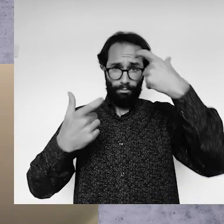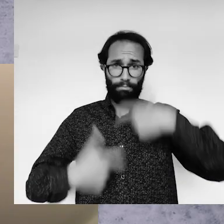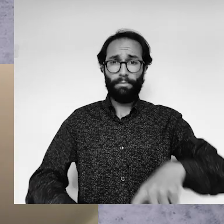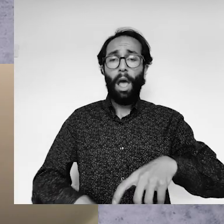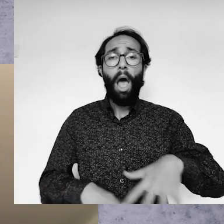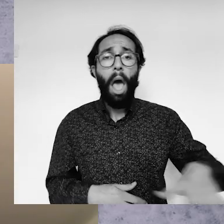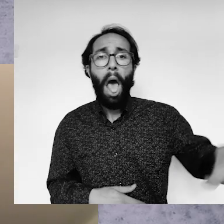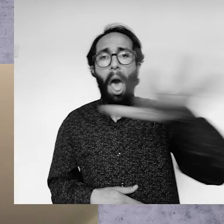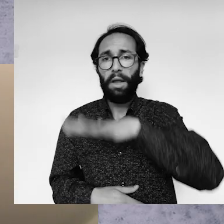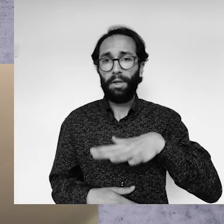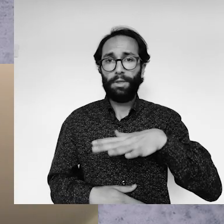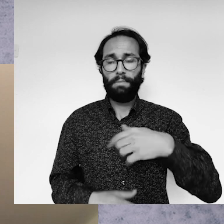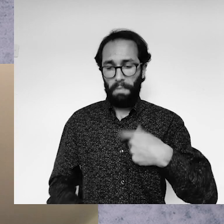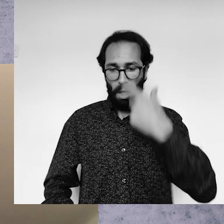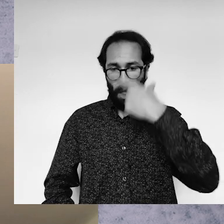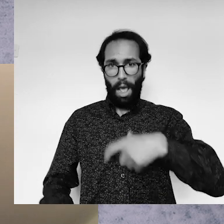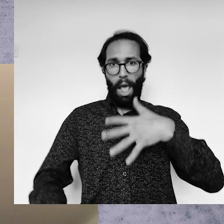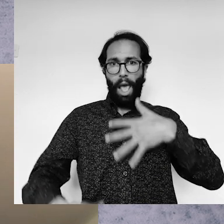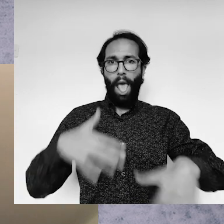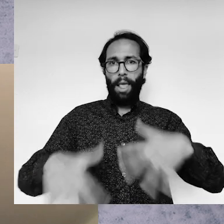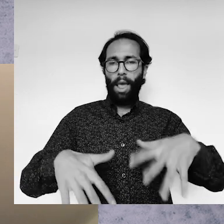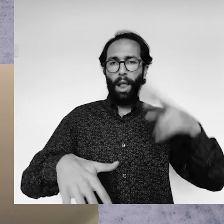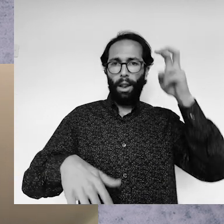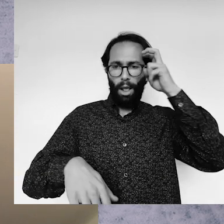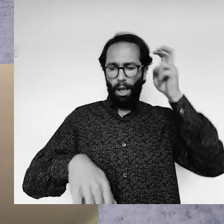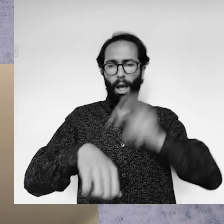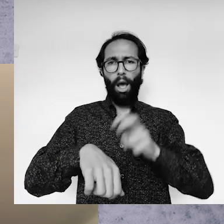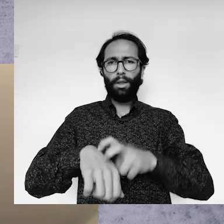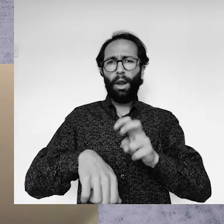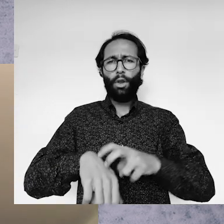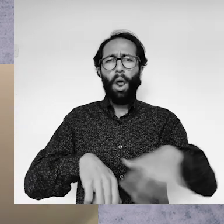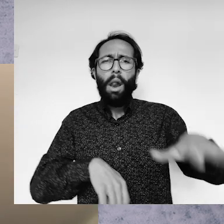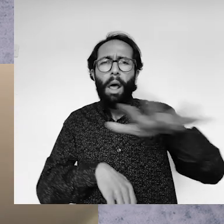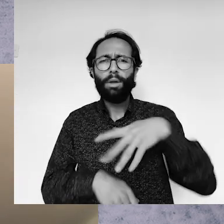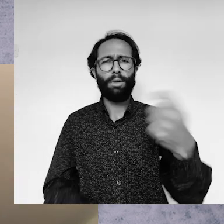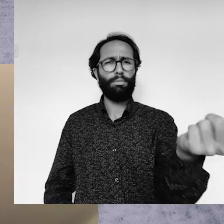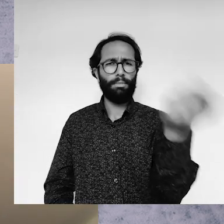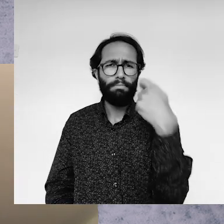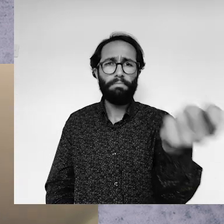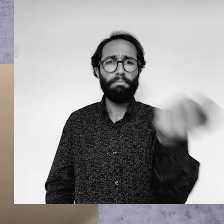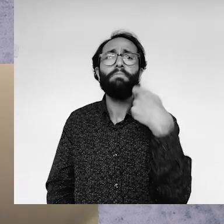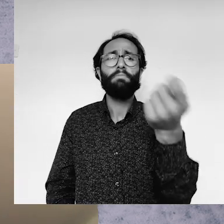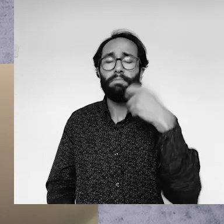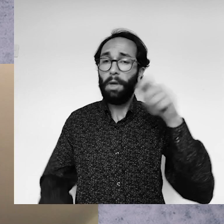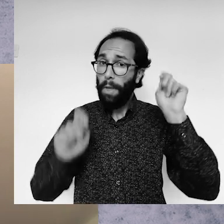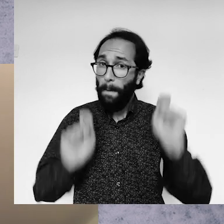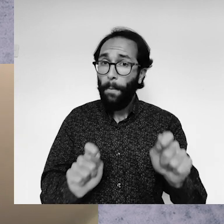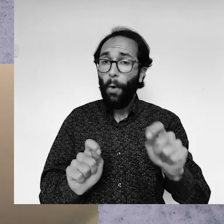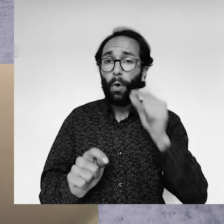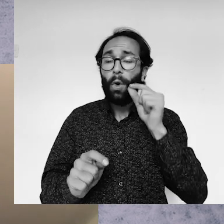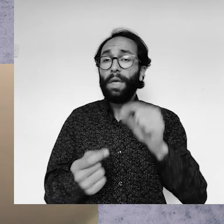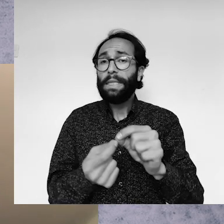herkes engelimi hatırlatıyor ve yüzüme vuruyor.